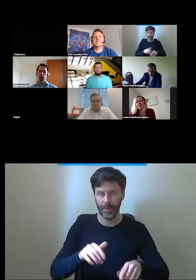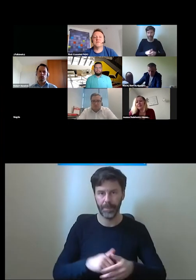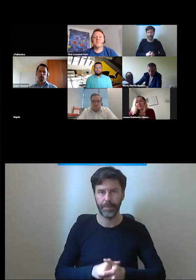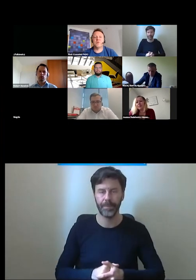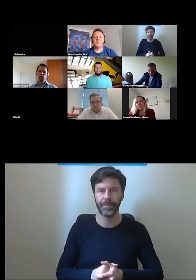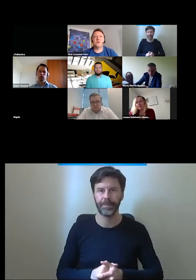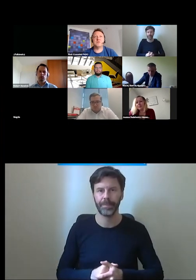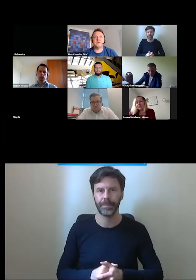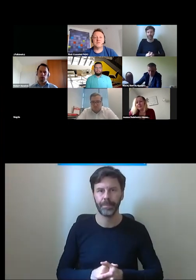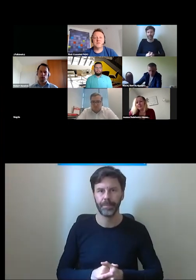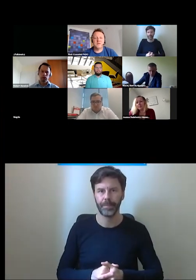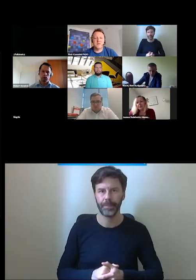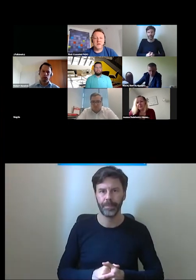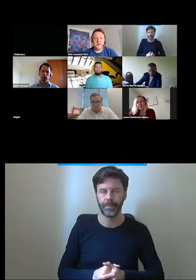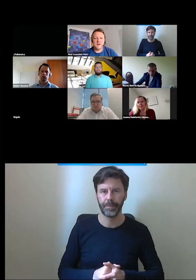podłodze